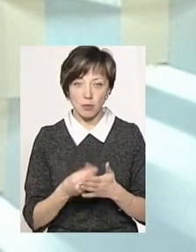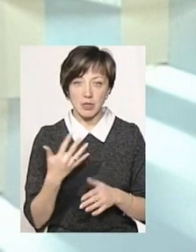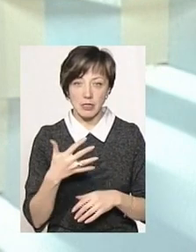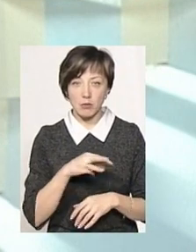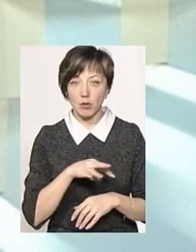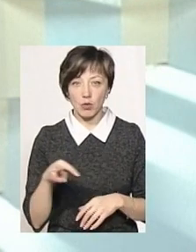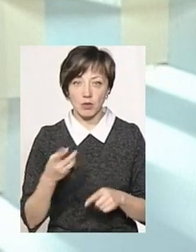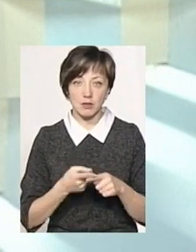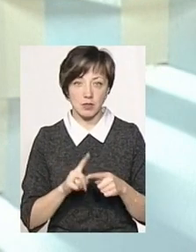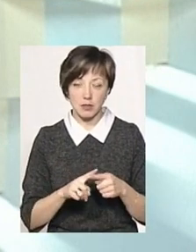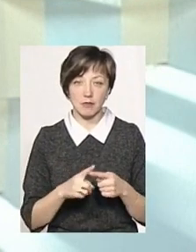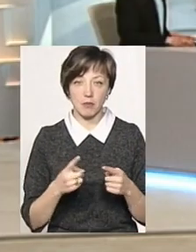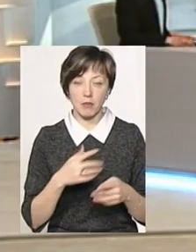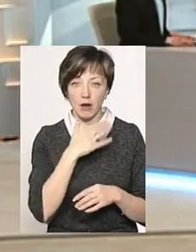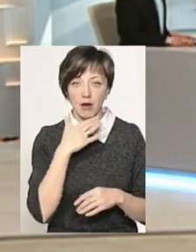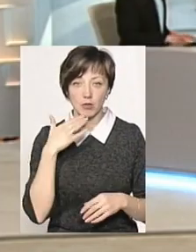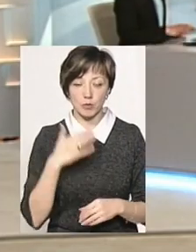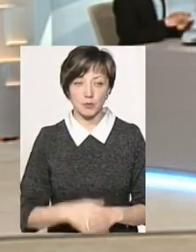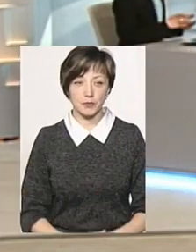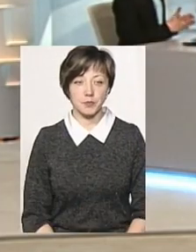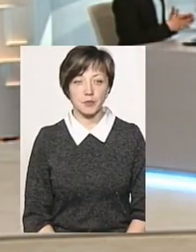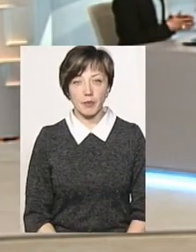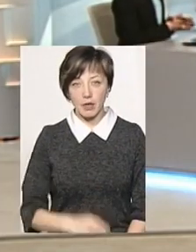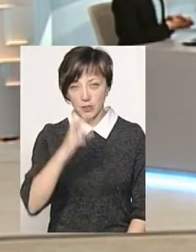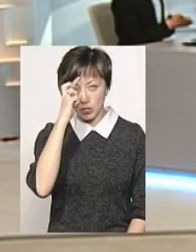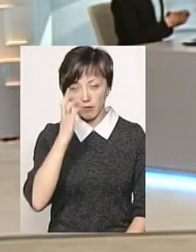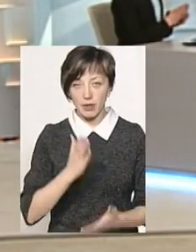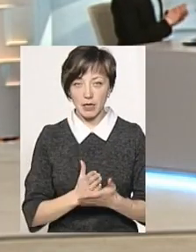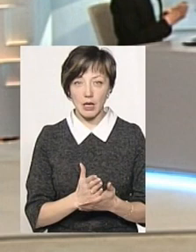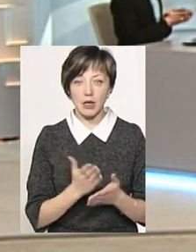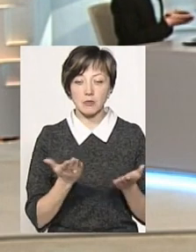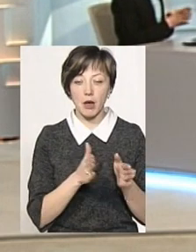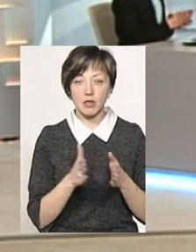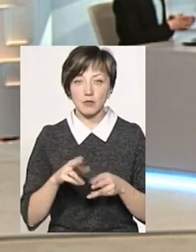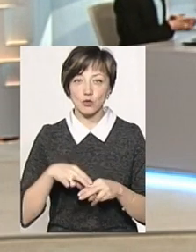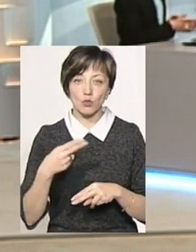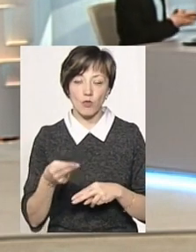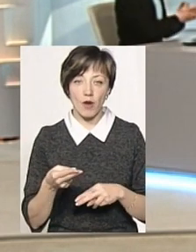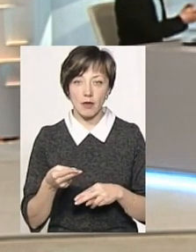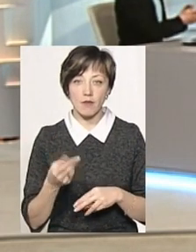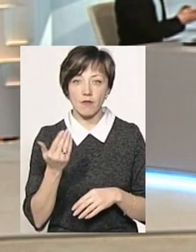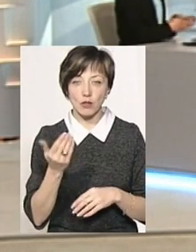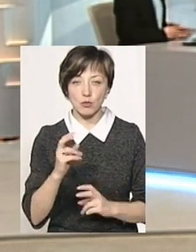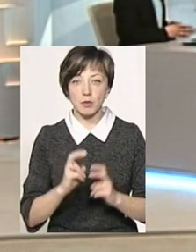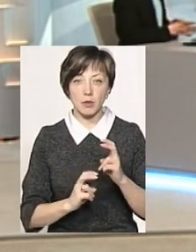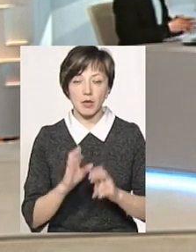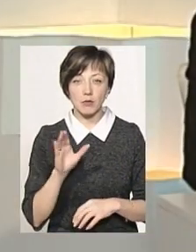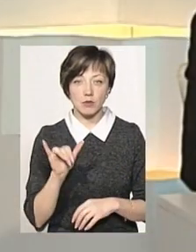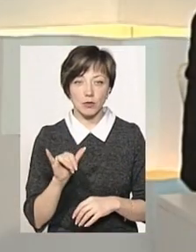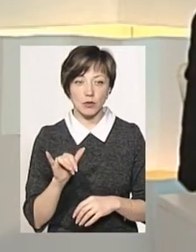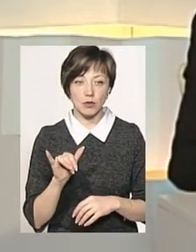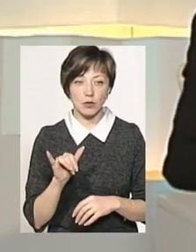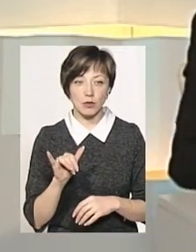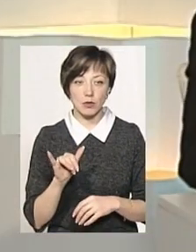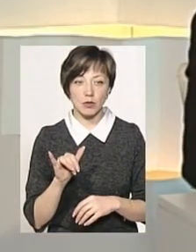дійсно, 50 мільйонів – це багато. А держава, є якийсь механізм відшкодування якраз вашому підприємству